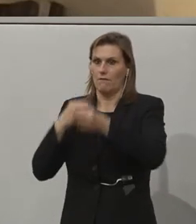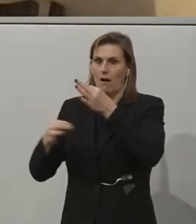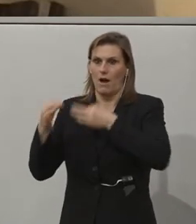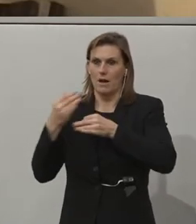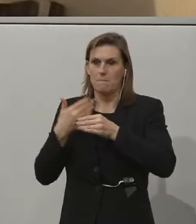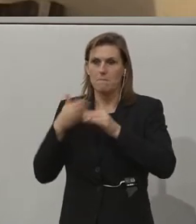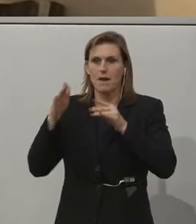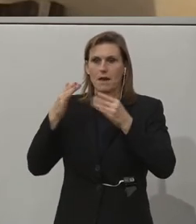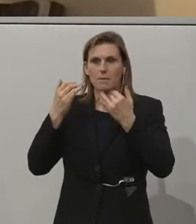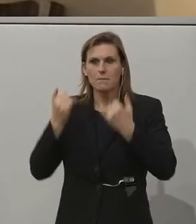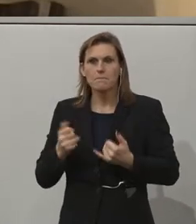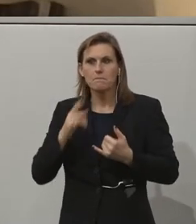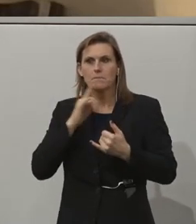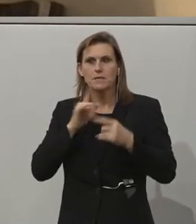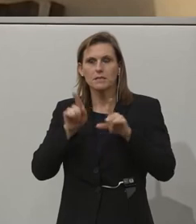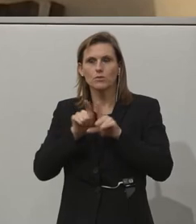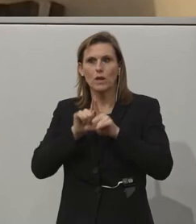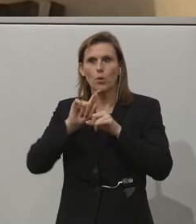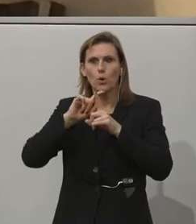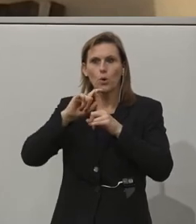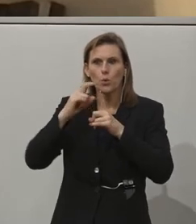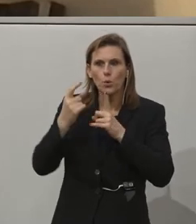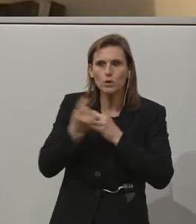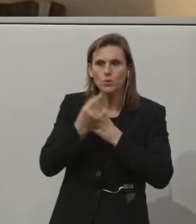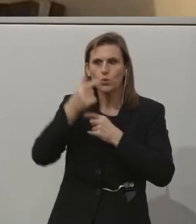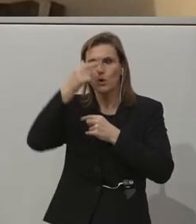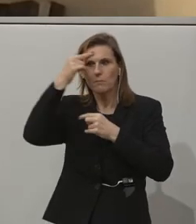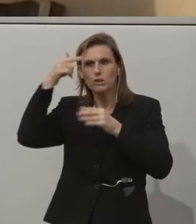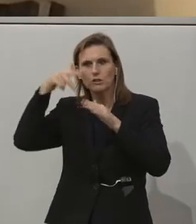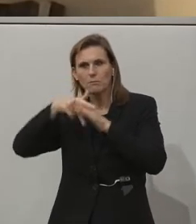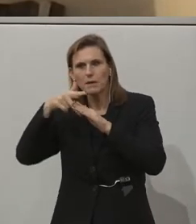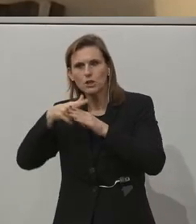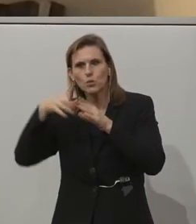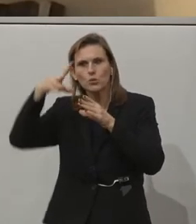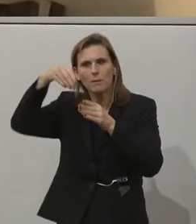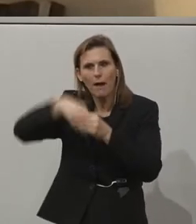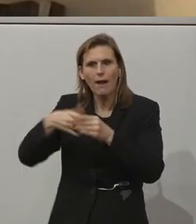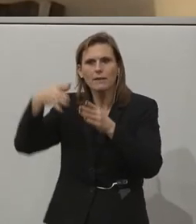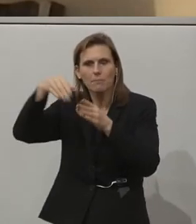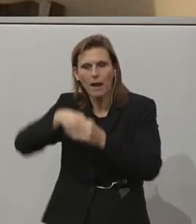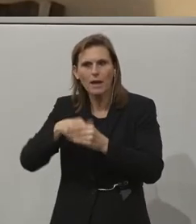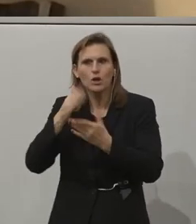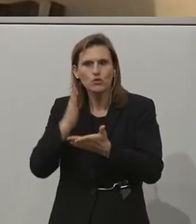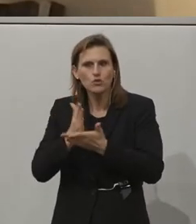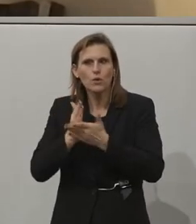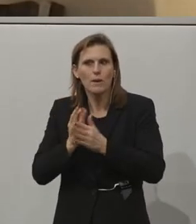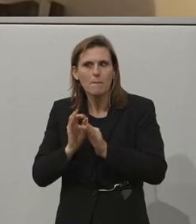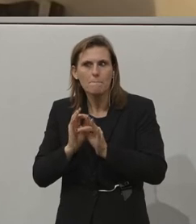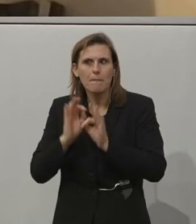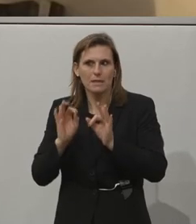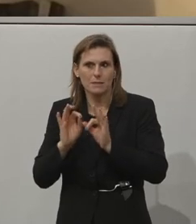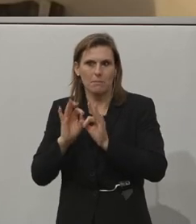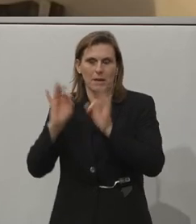that is prioritizing the importance of an online environment and an